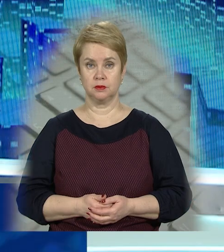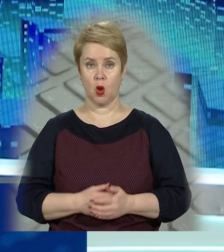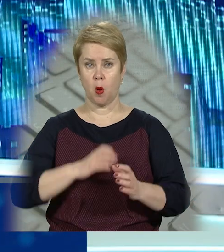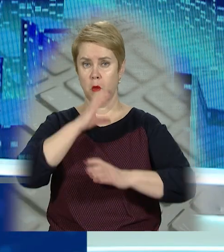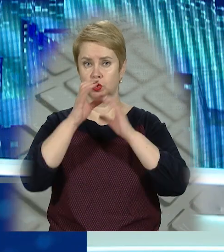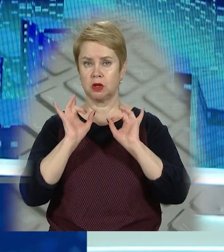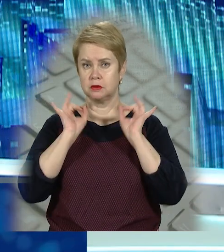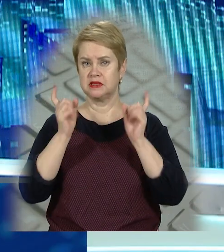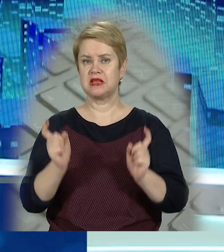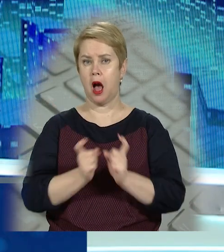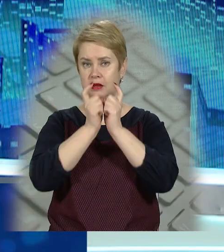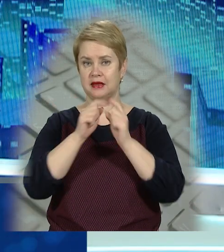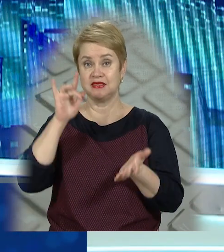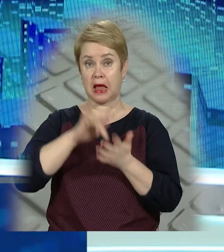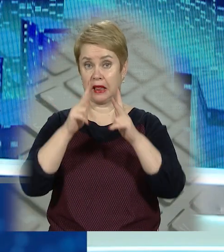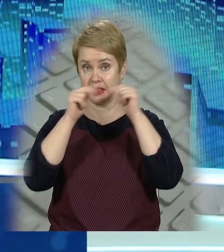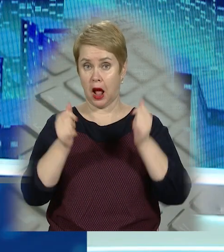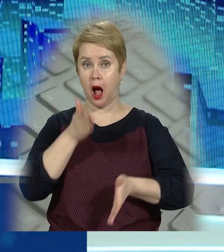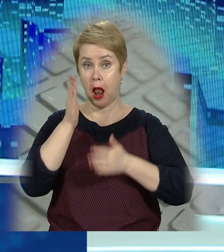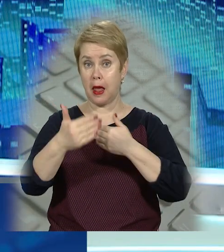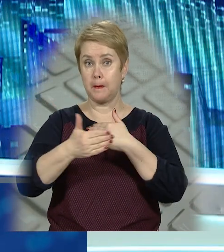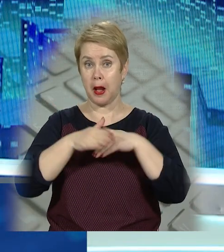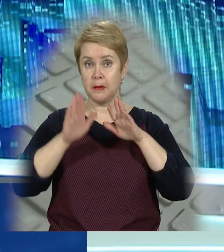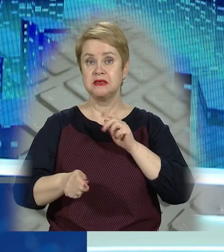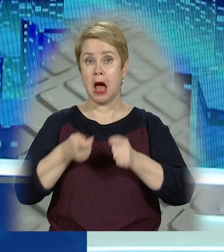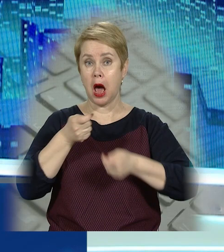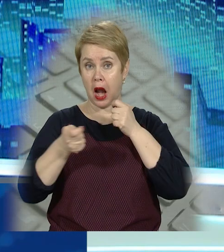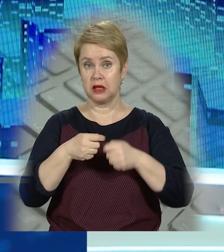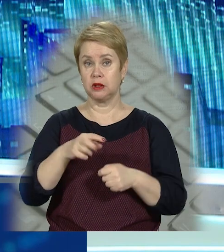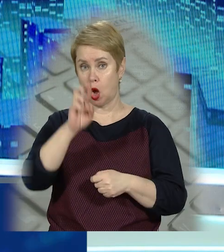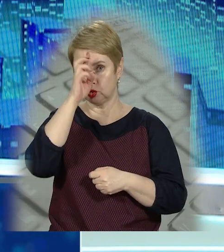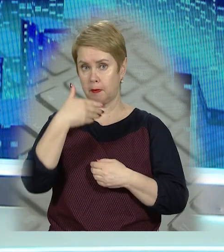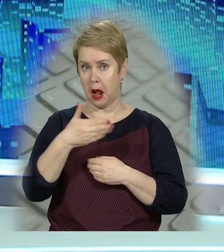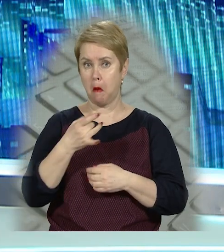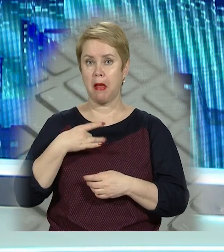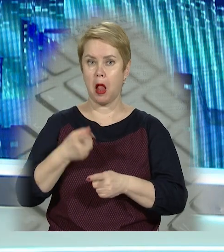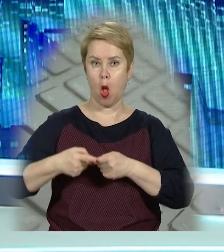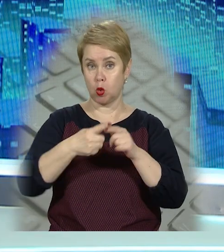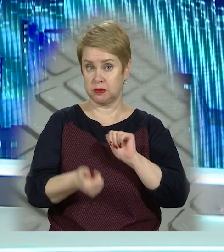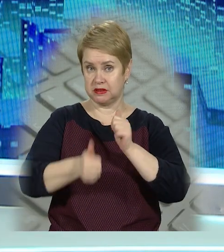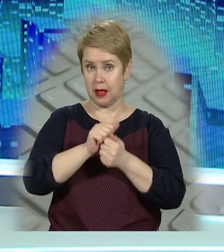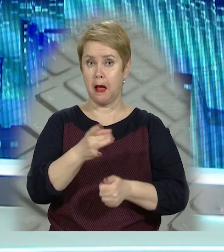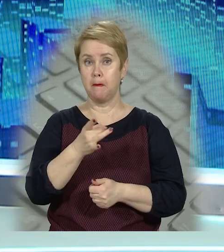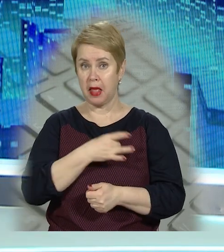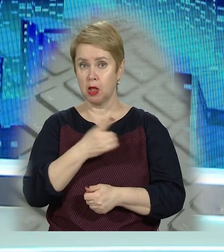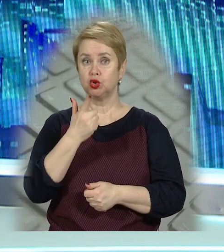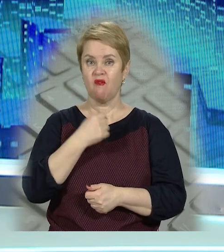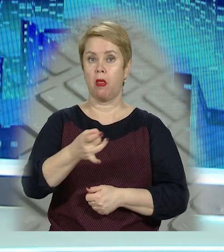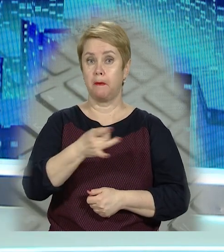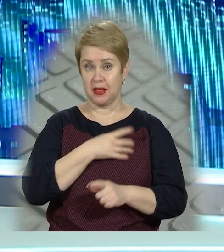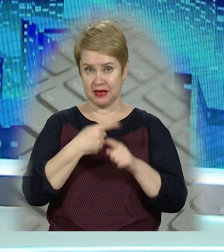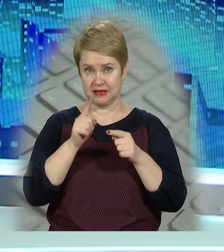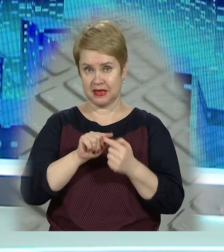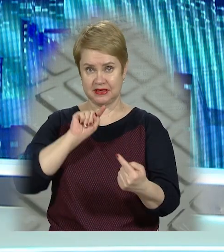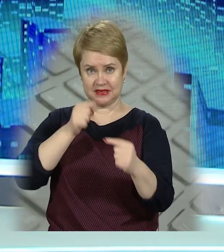Міжнародний скандал у центрі Дніпра. На алеї перед міськрадою державний прапор Республіки і Білорусь замінили на біло-червоно-білий.